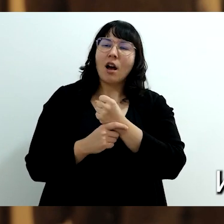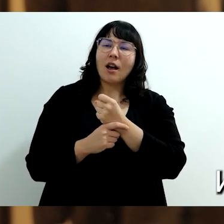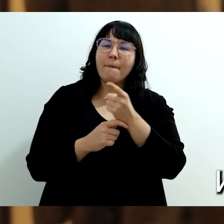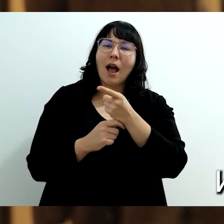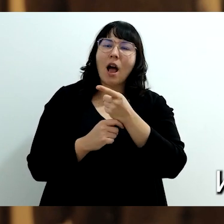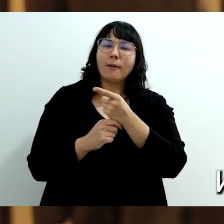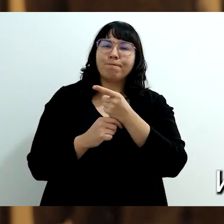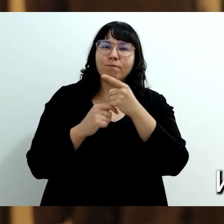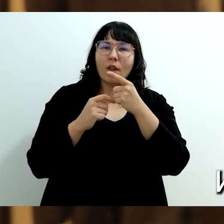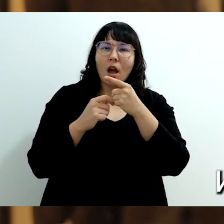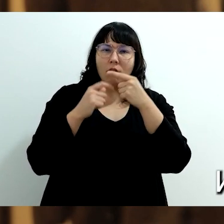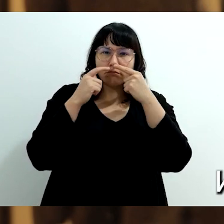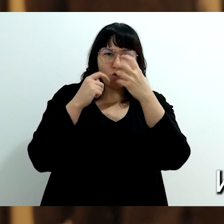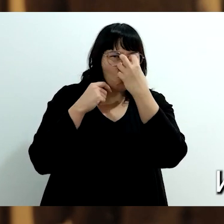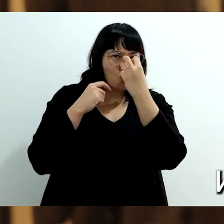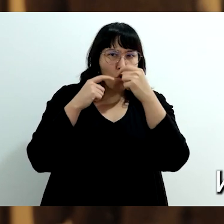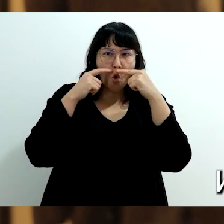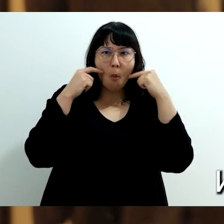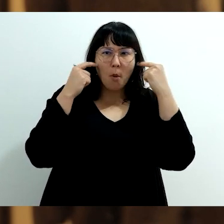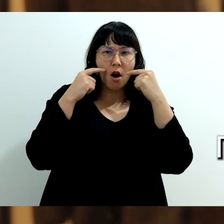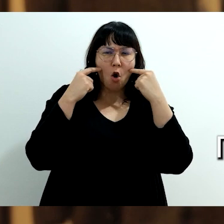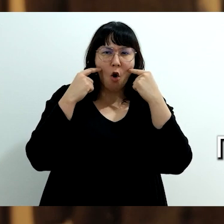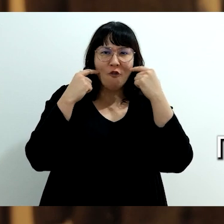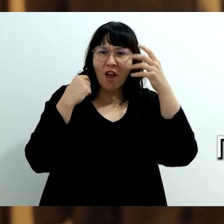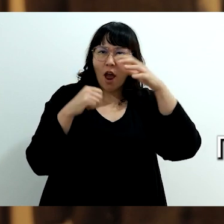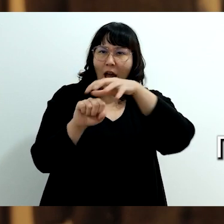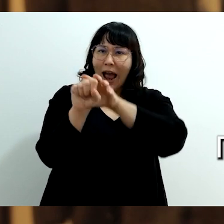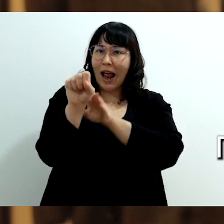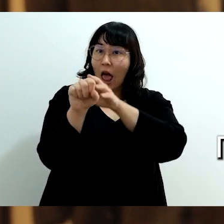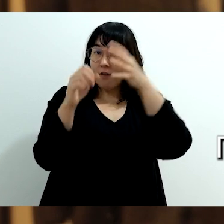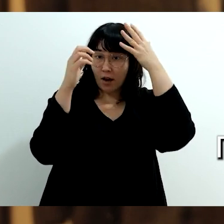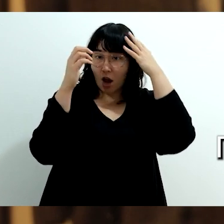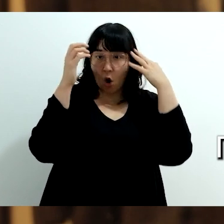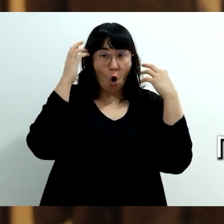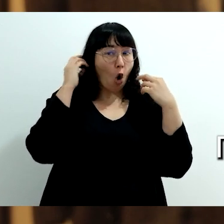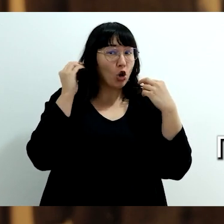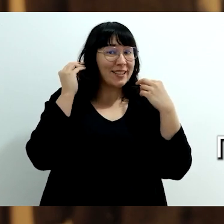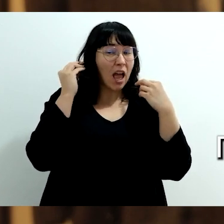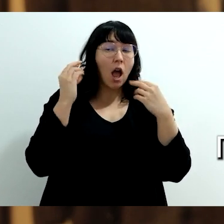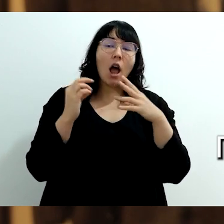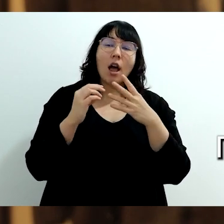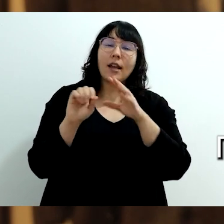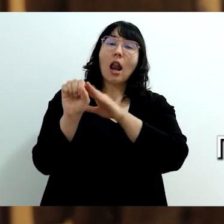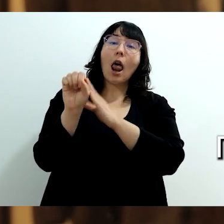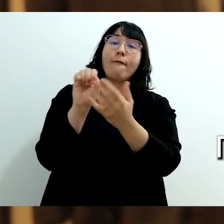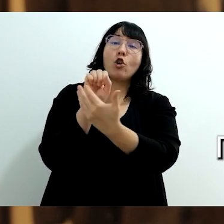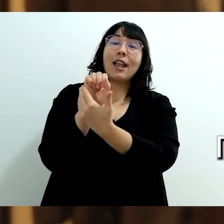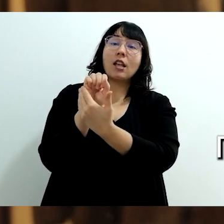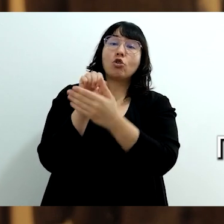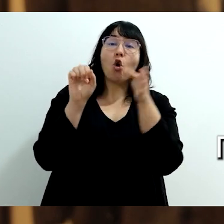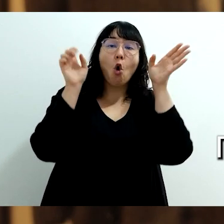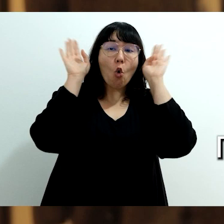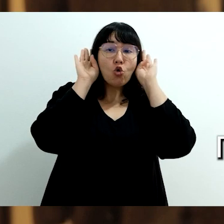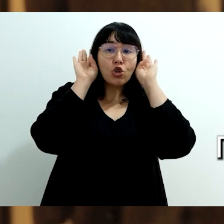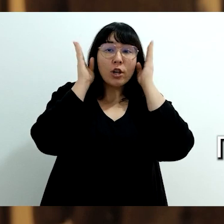Ima zatopljenu njušku i sa urezanim vrkovima. Glava je pokrivena dugom dlakom, odnosno grivom, a levo i